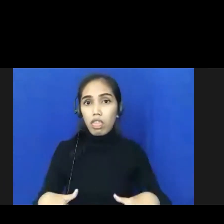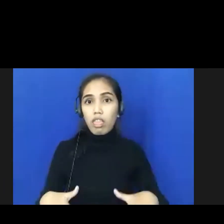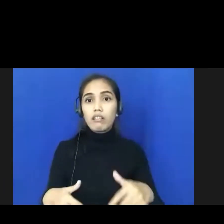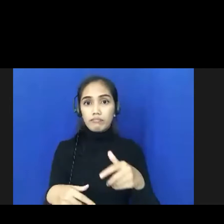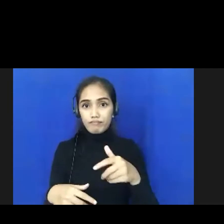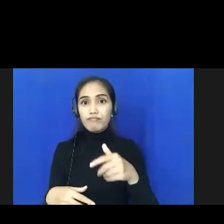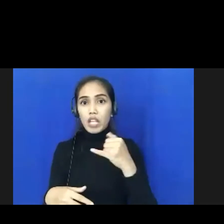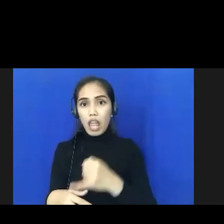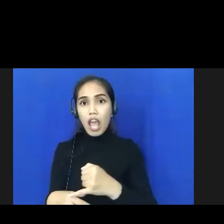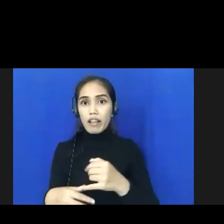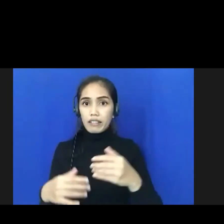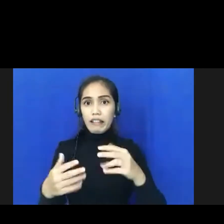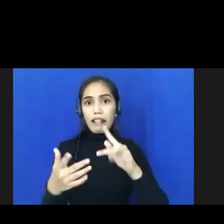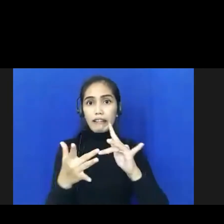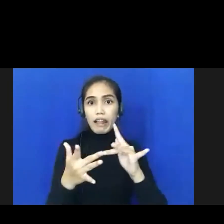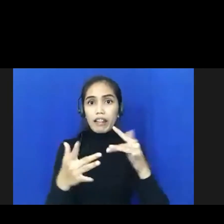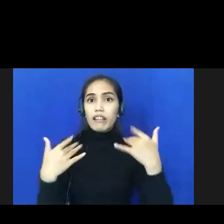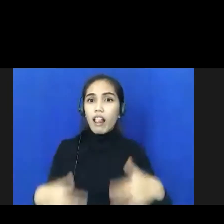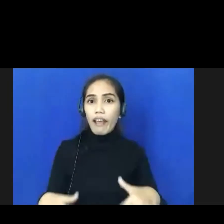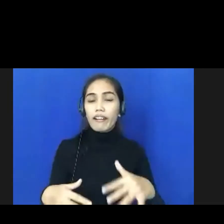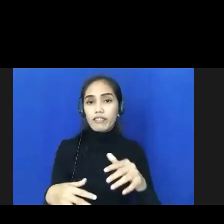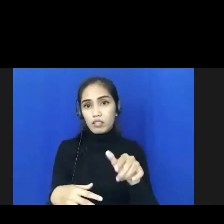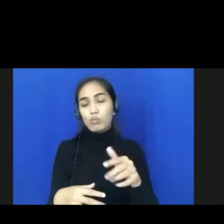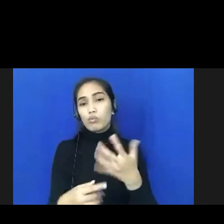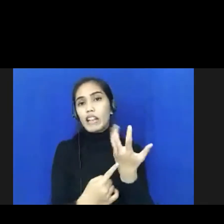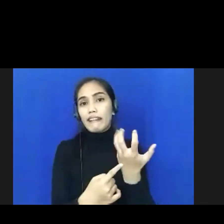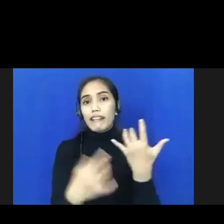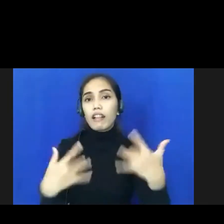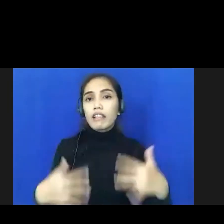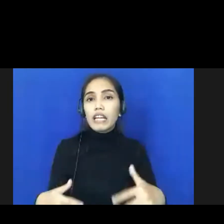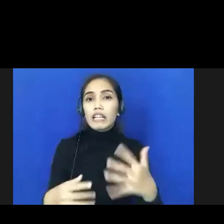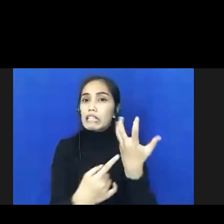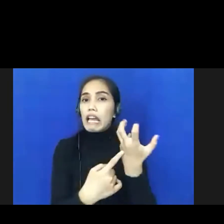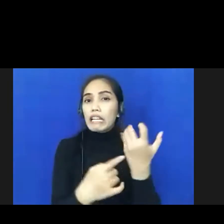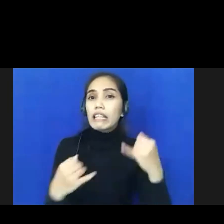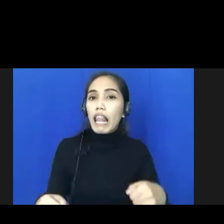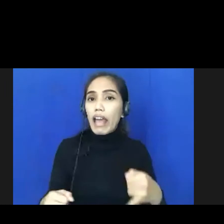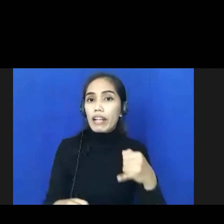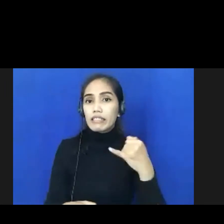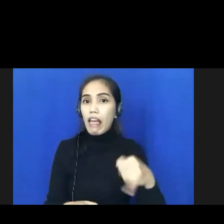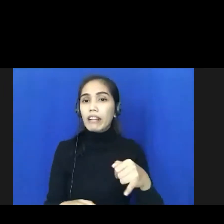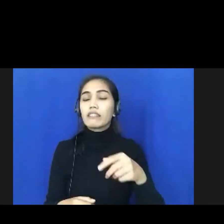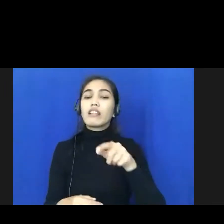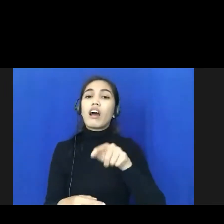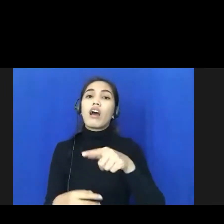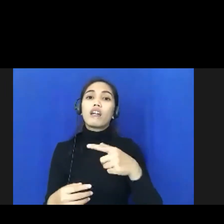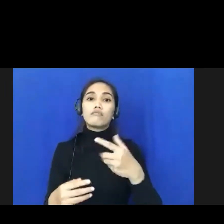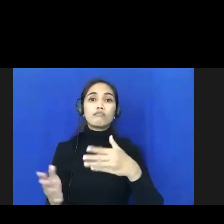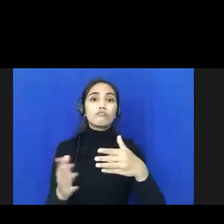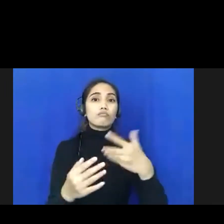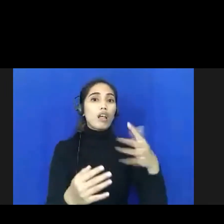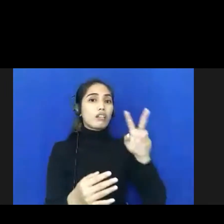digunakan pengelolaan untuk itu masih sangat terbatas. Di satu sisi ada pembatasan untuk